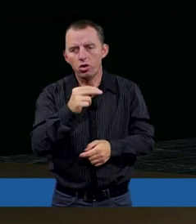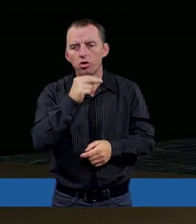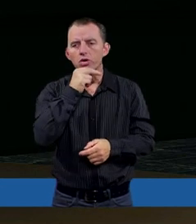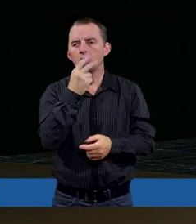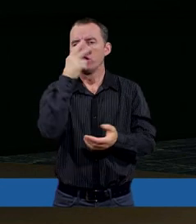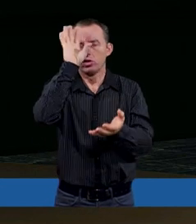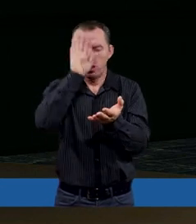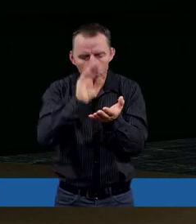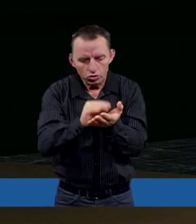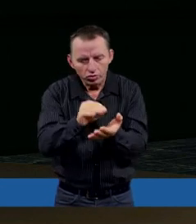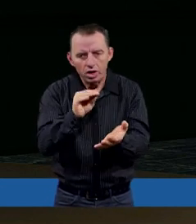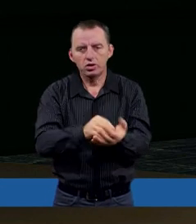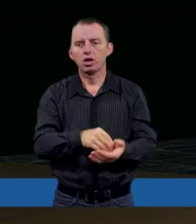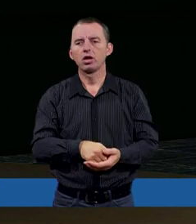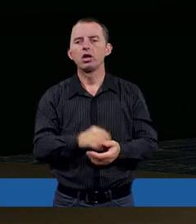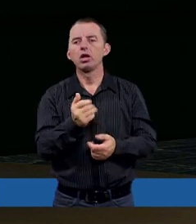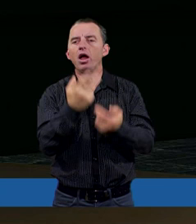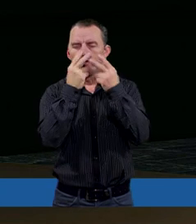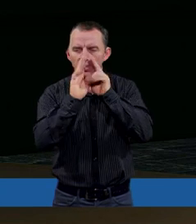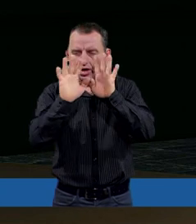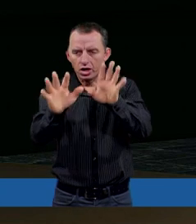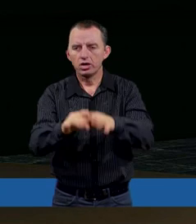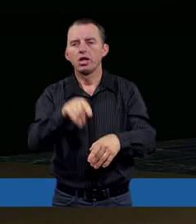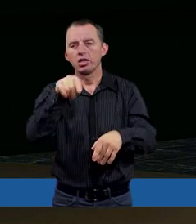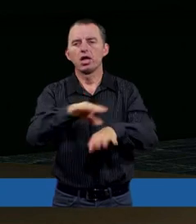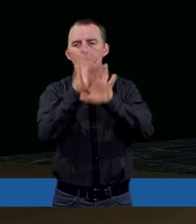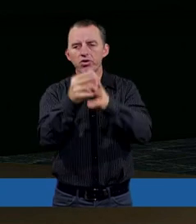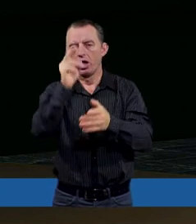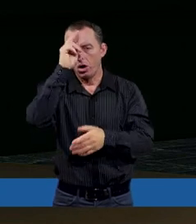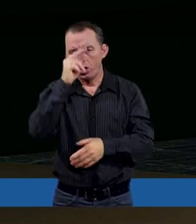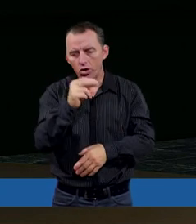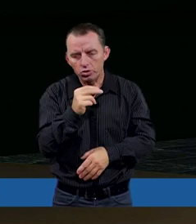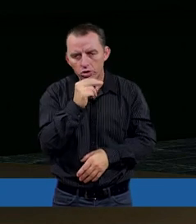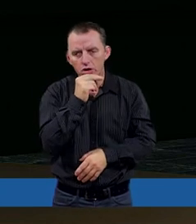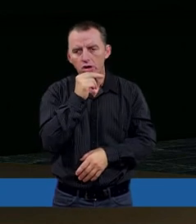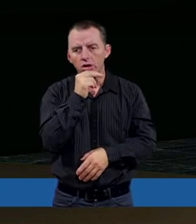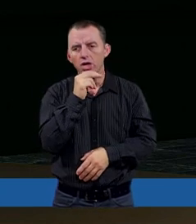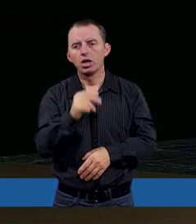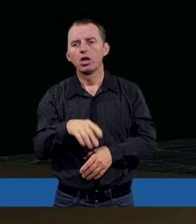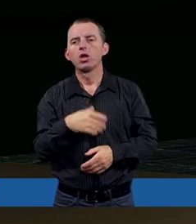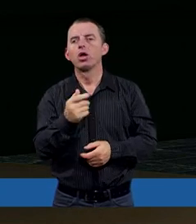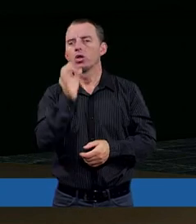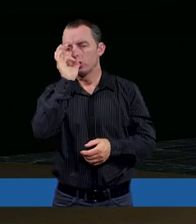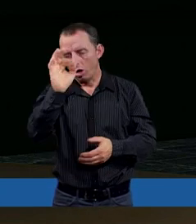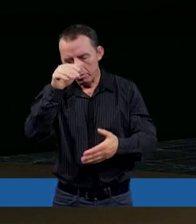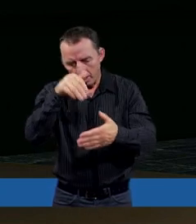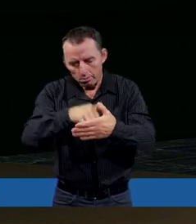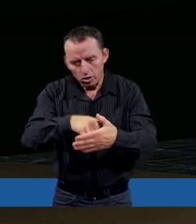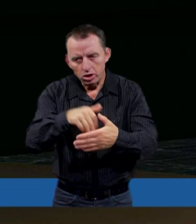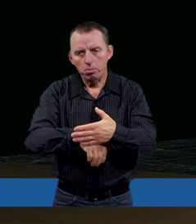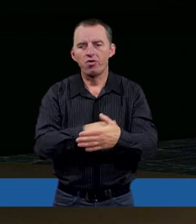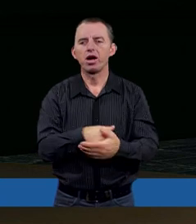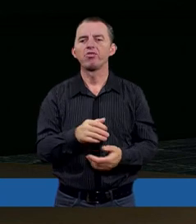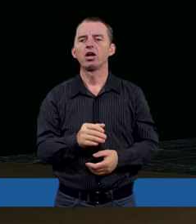doświadczyli. I chcę wykazać, że tych ich ojcowie doświadczyli. Jak dobrze postępowali,